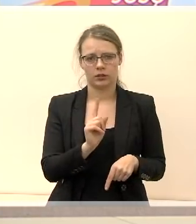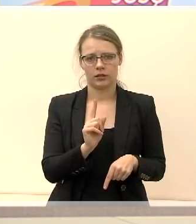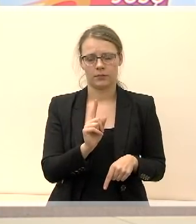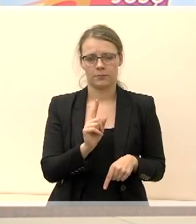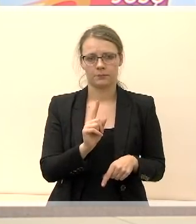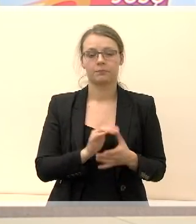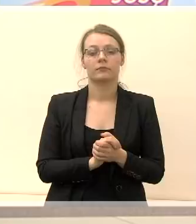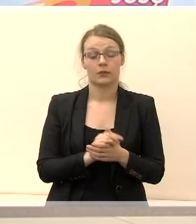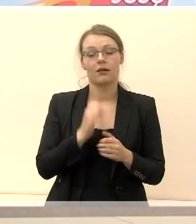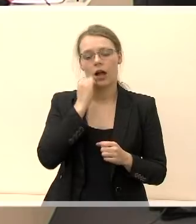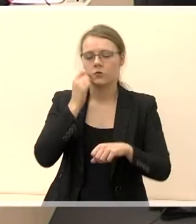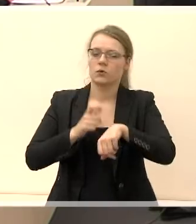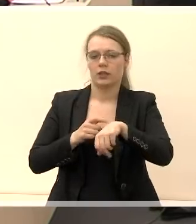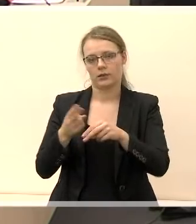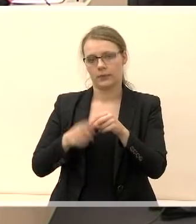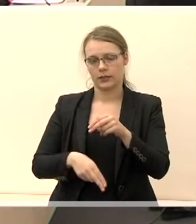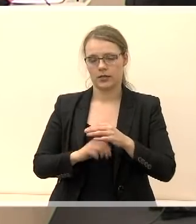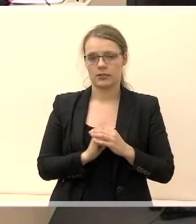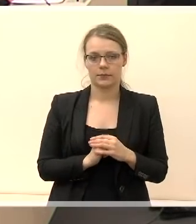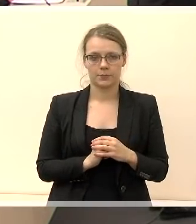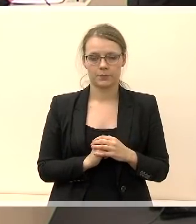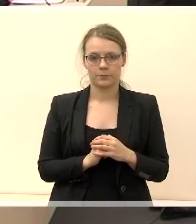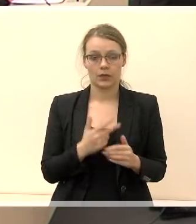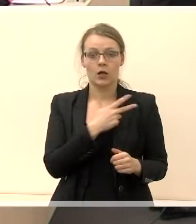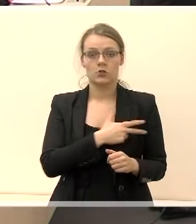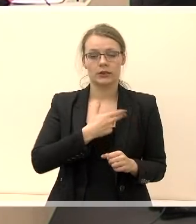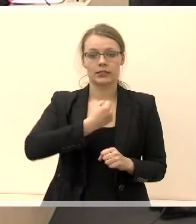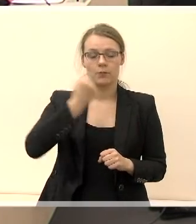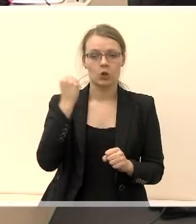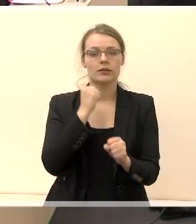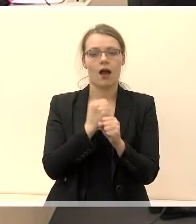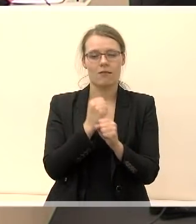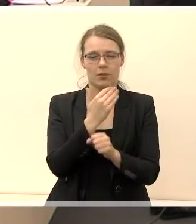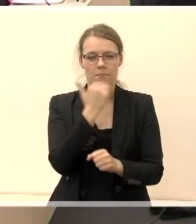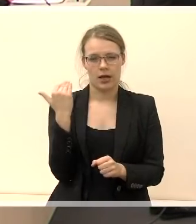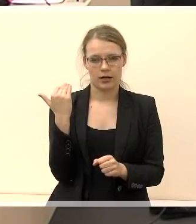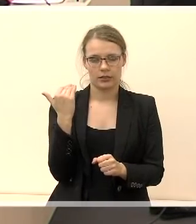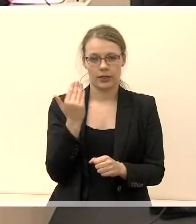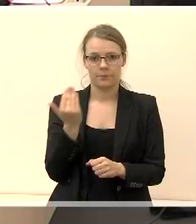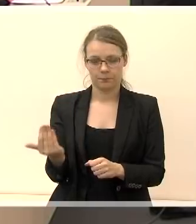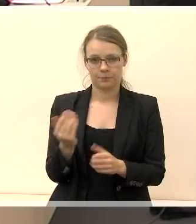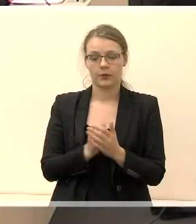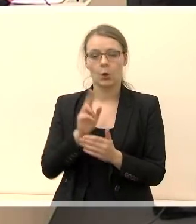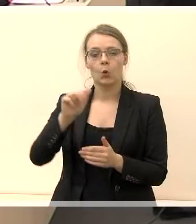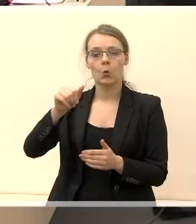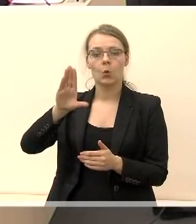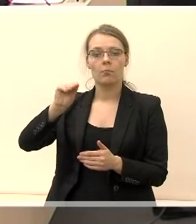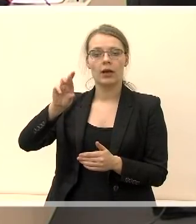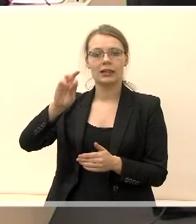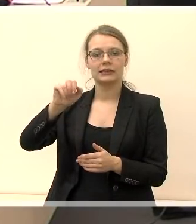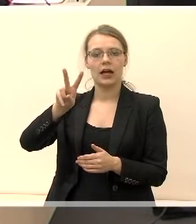Dėkui, laikas baigėse. Socialdemokratų darbo partija ir Kestutis Kubertavičius.